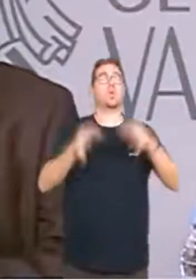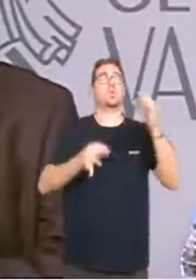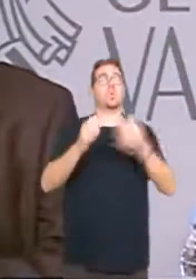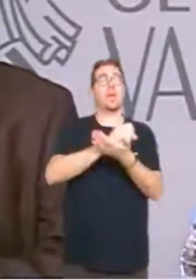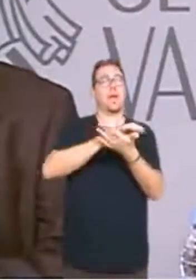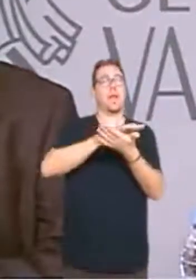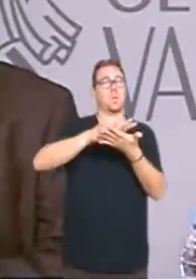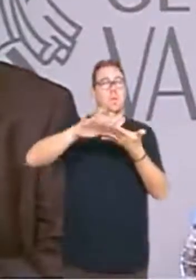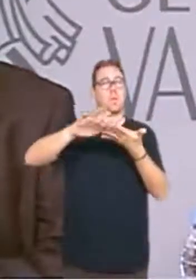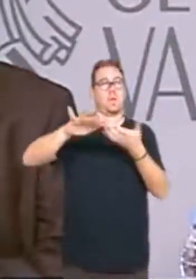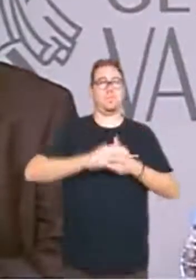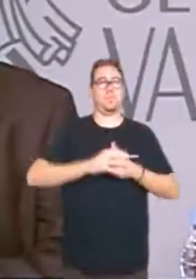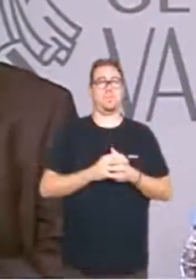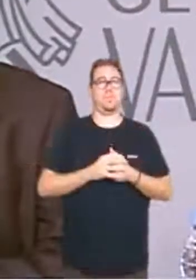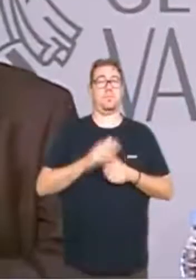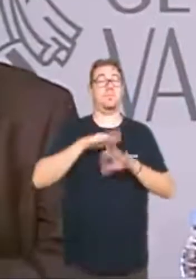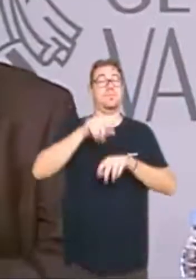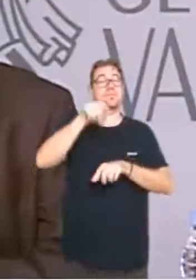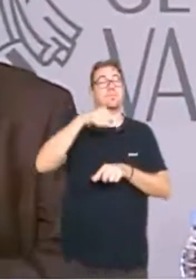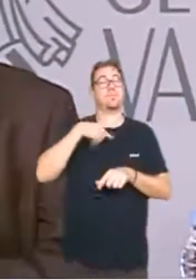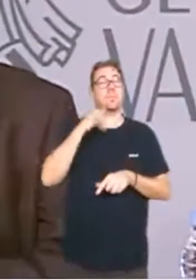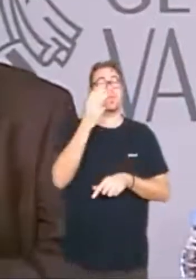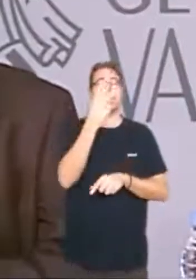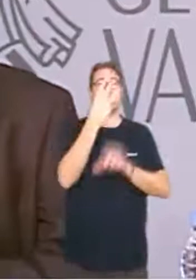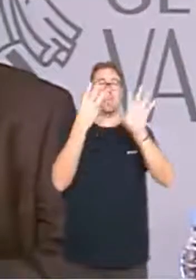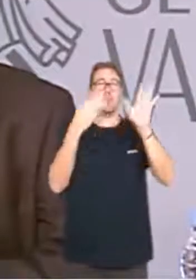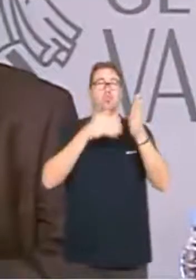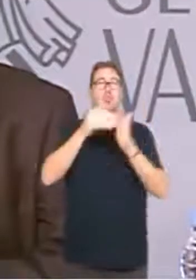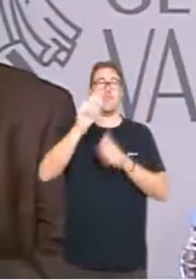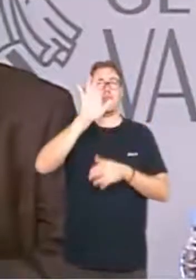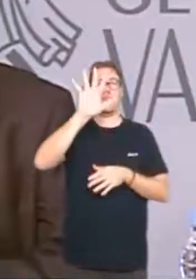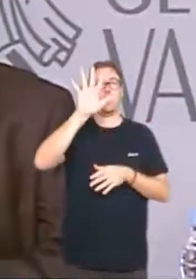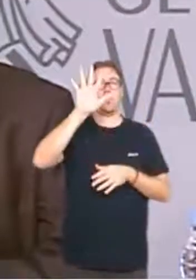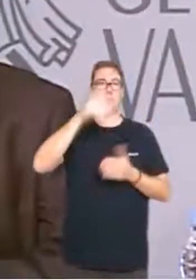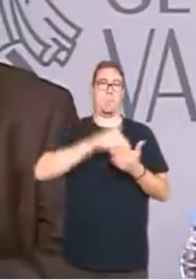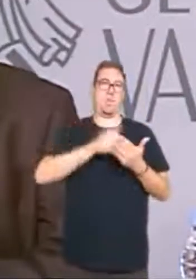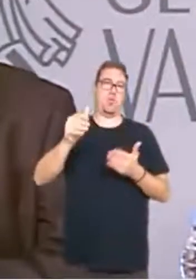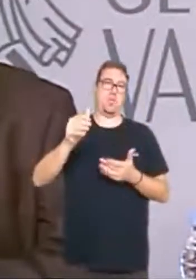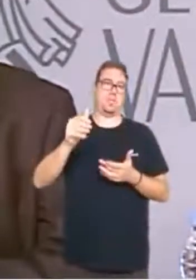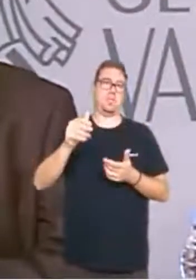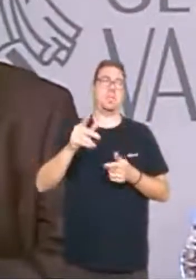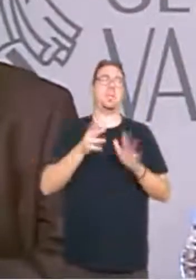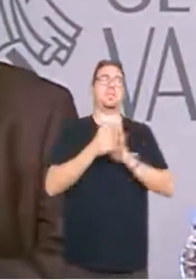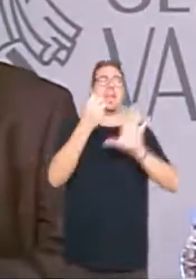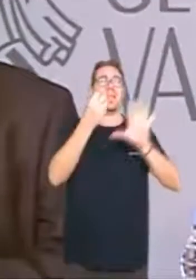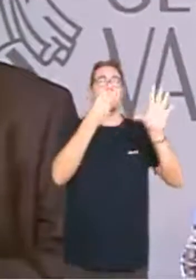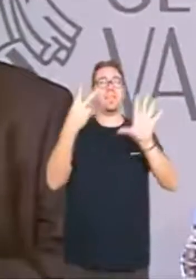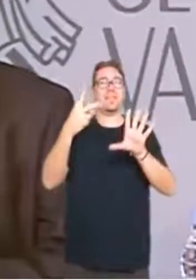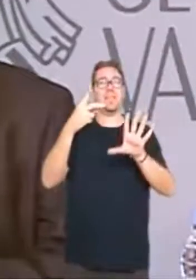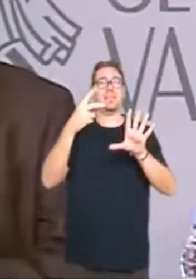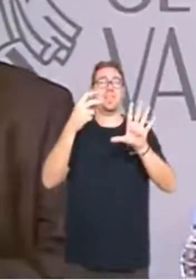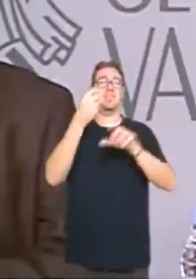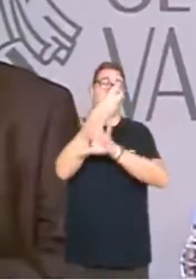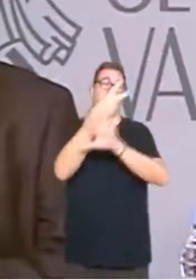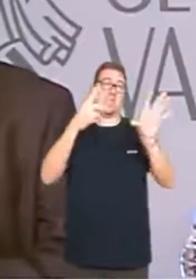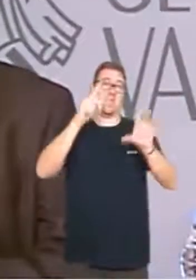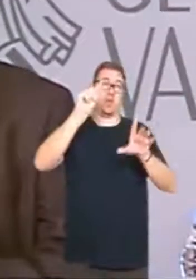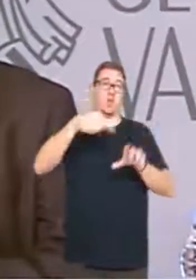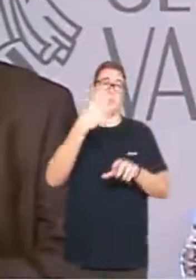gratuïta per a la que disposem 38,5 milions, un 7,4% més que l'any passat.